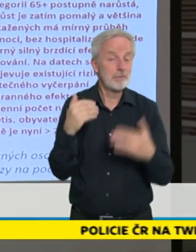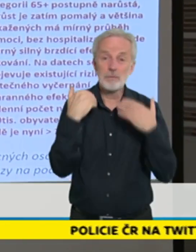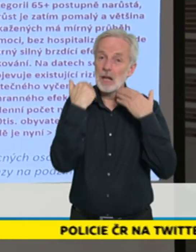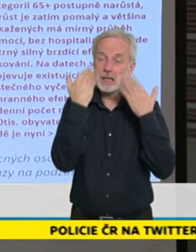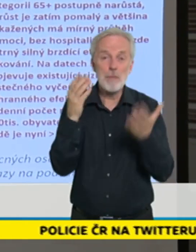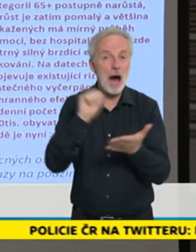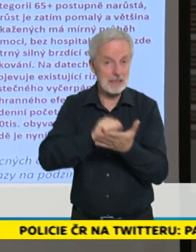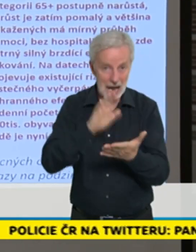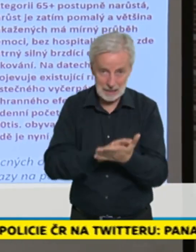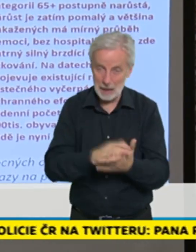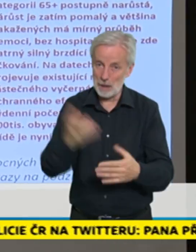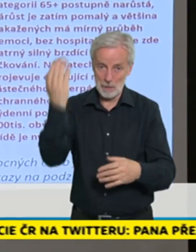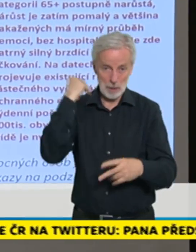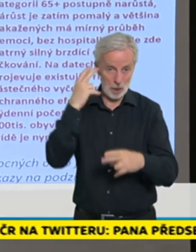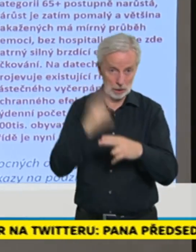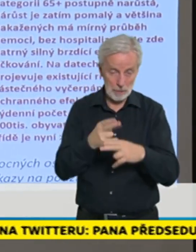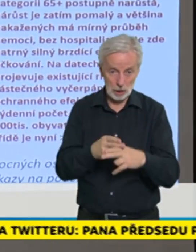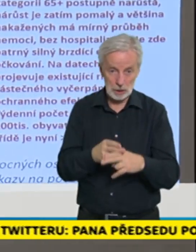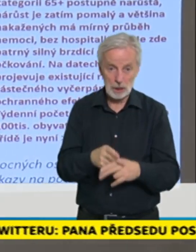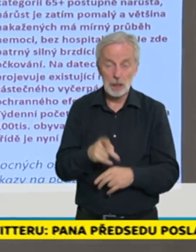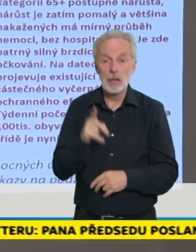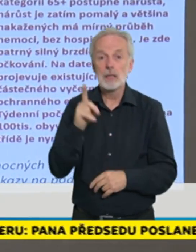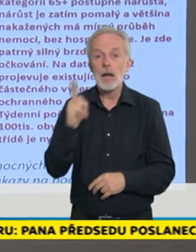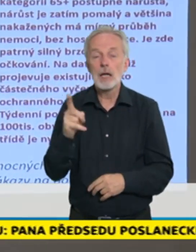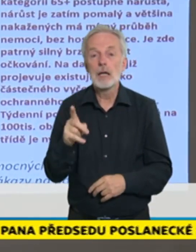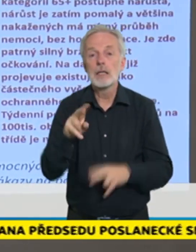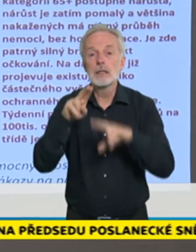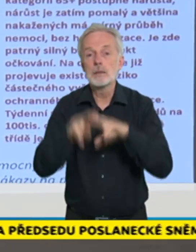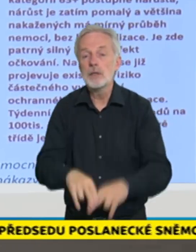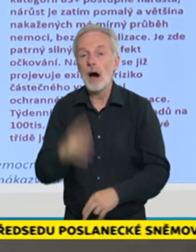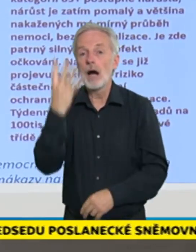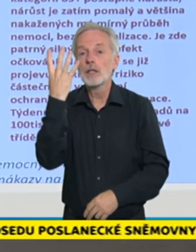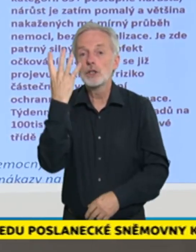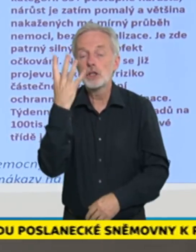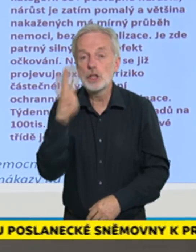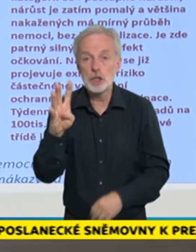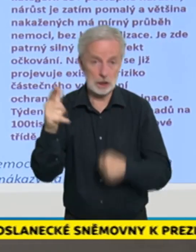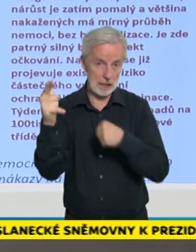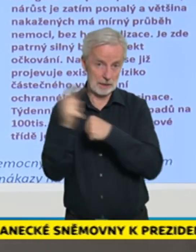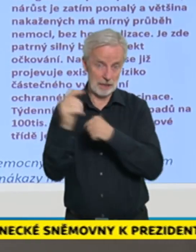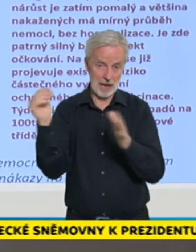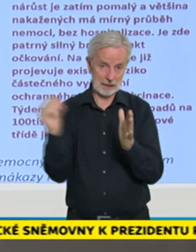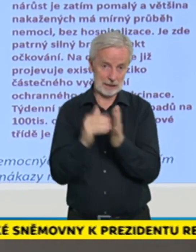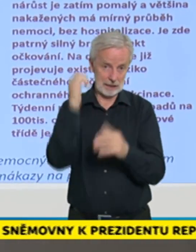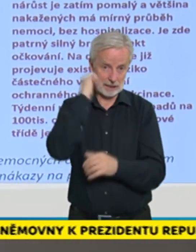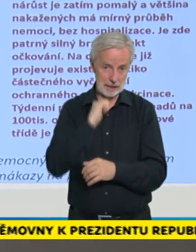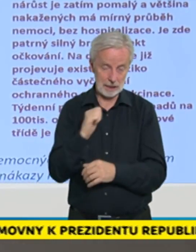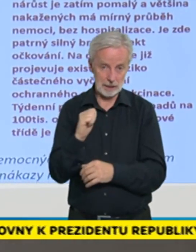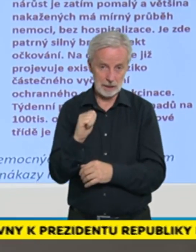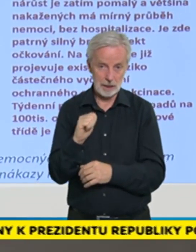nemoci, tak těch lidí v těchto skupinách je více než 412 tisíc, 60 plus a 280